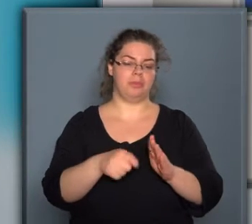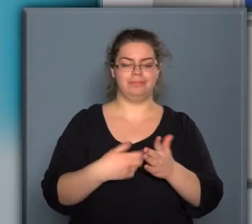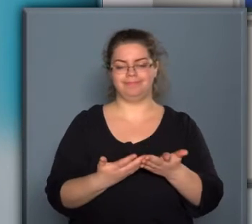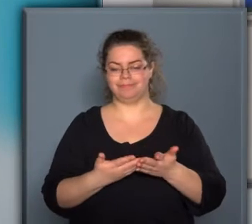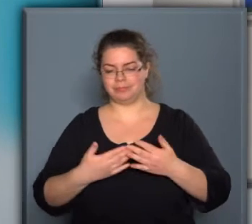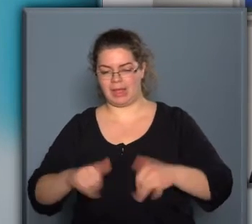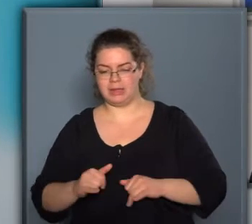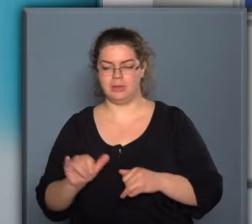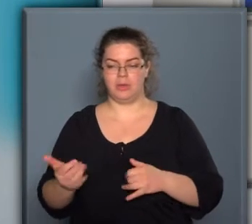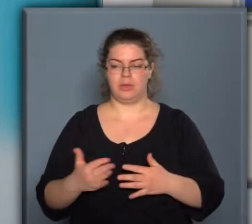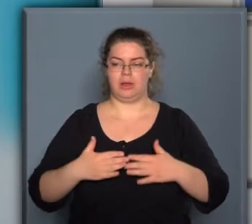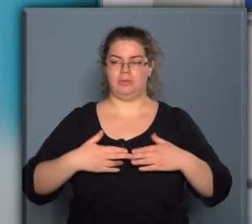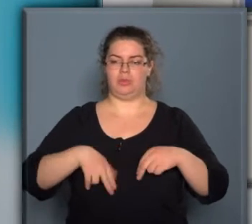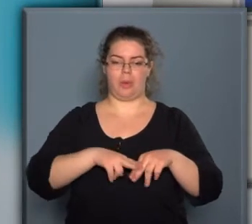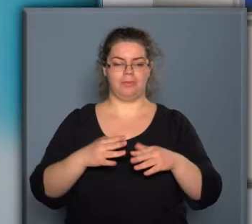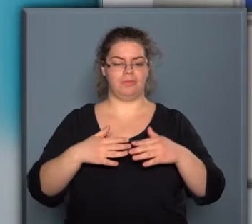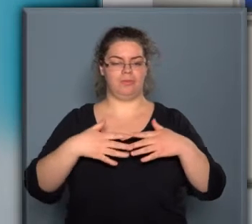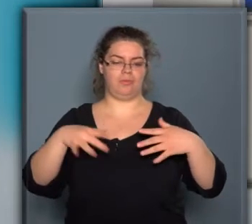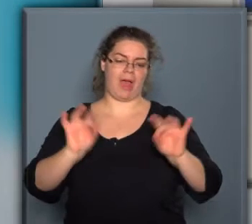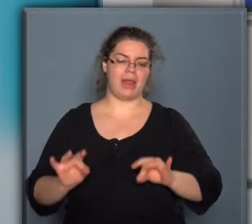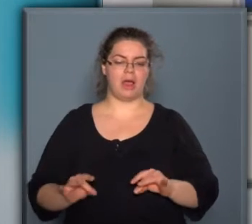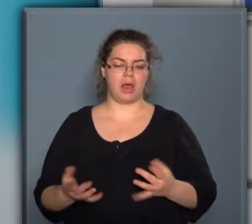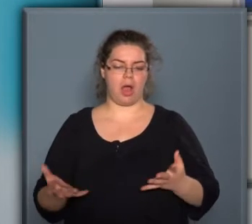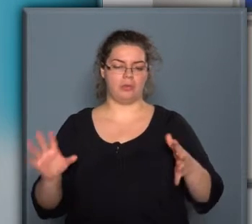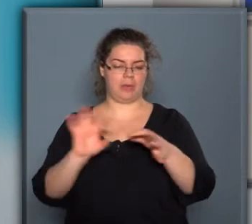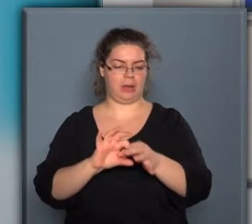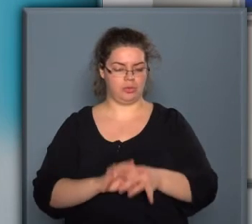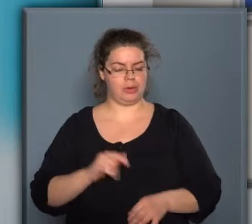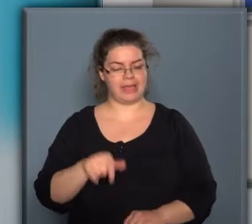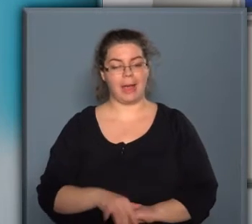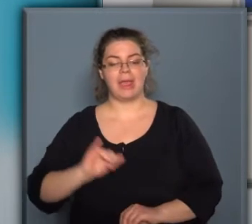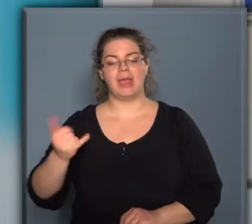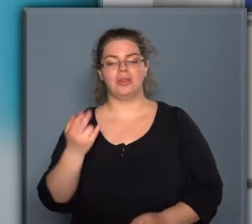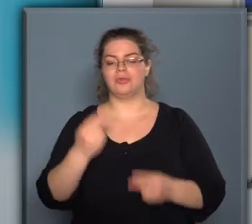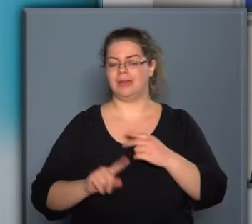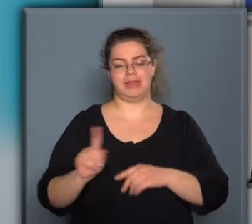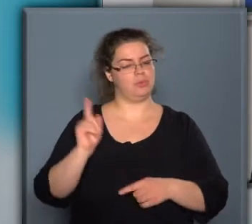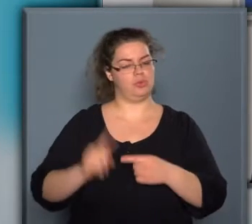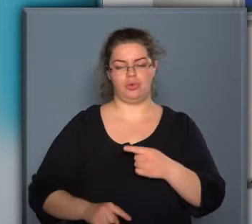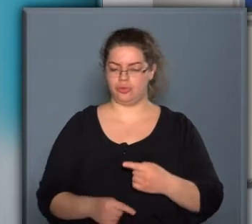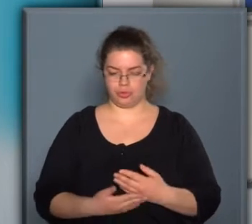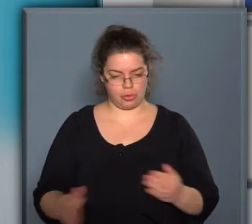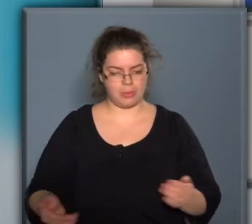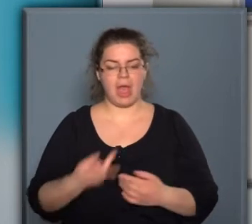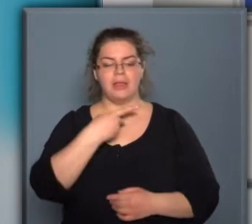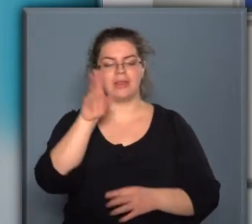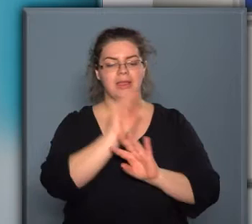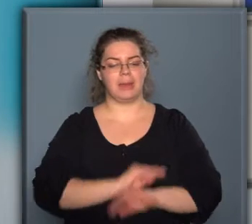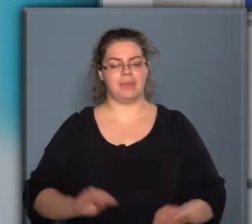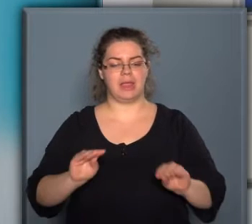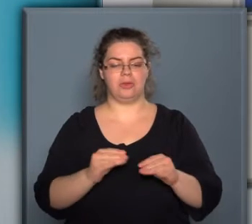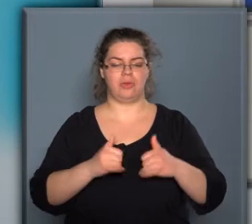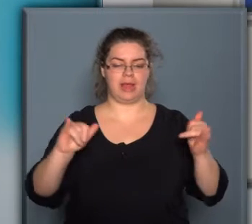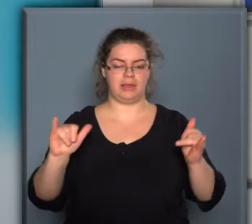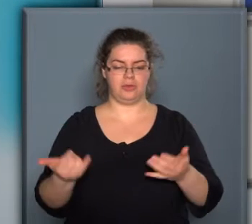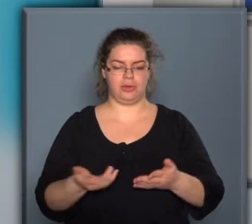elindult, és egyre több nagy vállalat multinacionalis C kapcsolódik be ebbe. És végül, de nem utolsó sorban a szakképzés fejlesztését